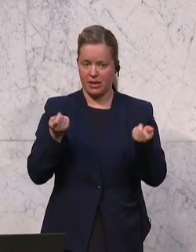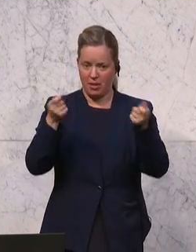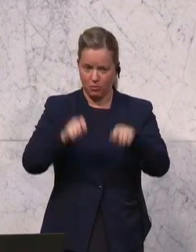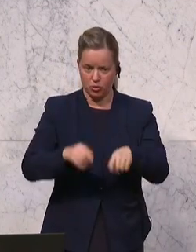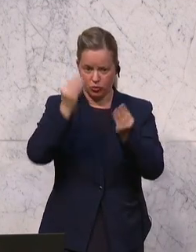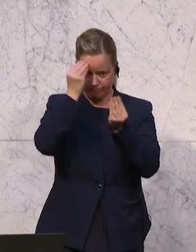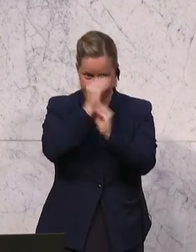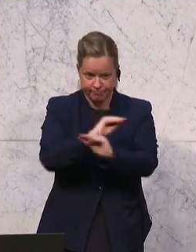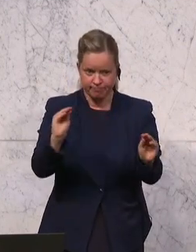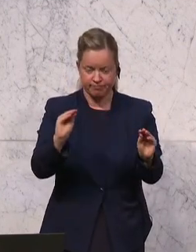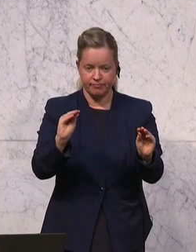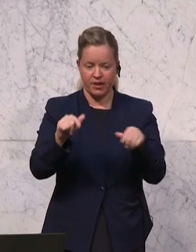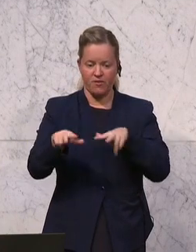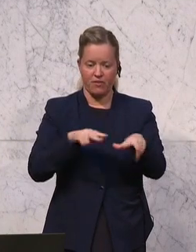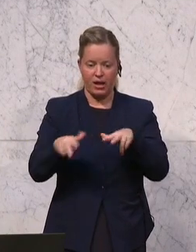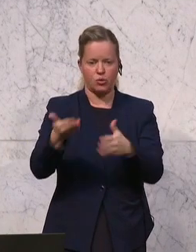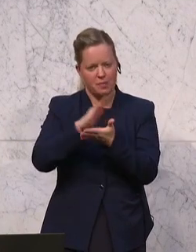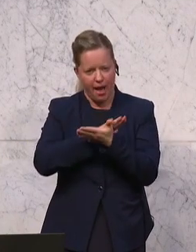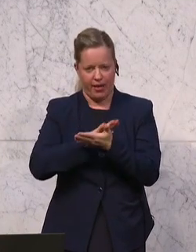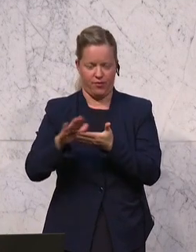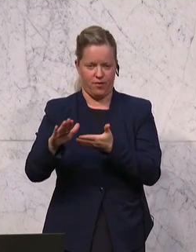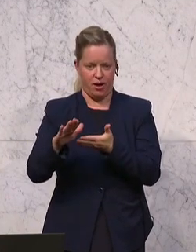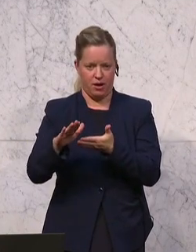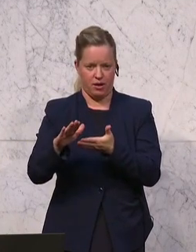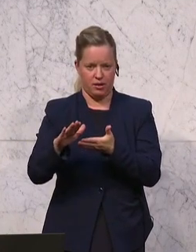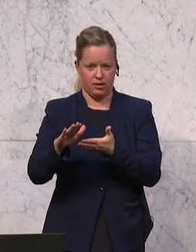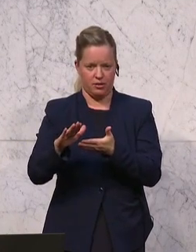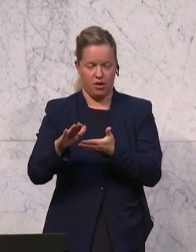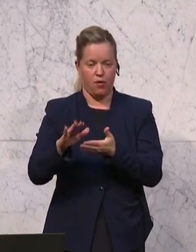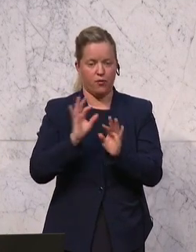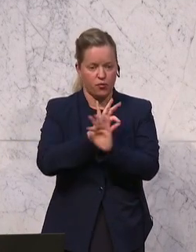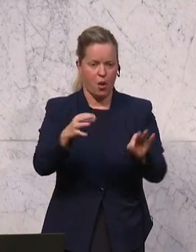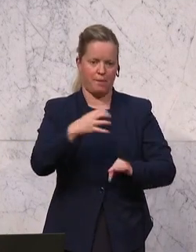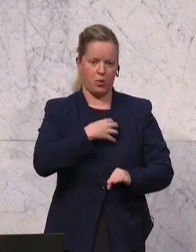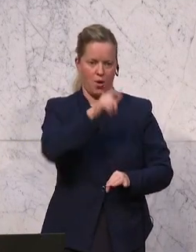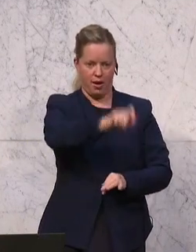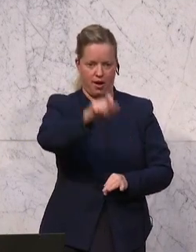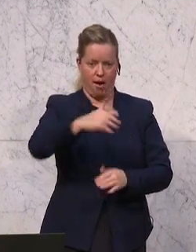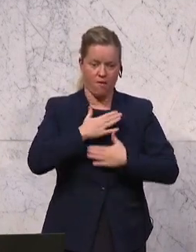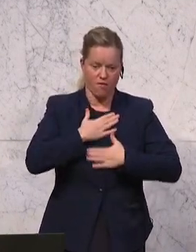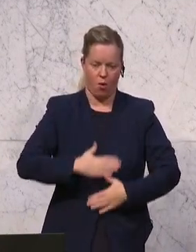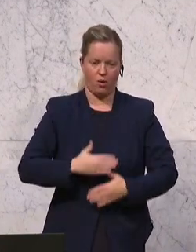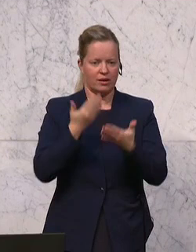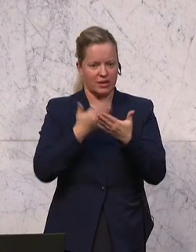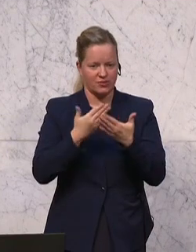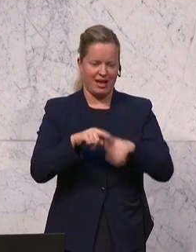festhalten, dass diese Verwaltungsvereinfachungen zum Wohle unserer Bürger sind. In diesem Sinne herzlichen Dank.